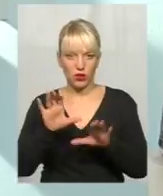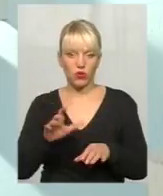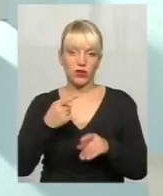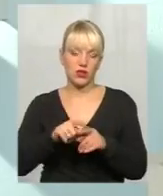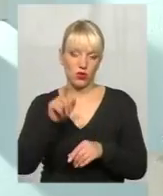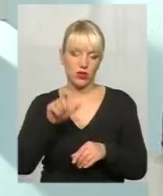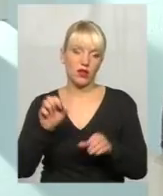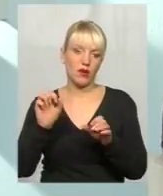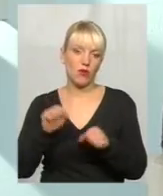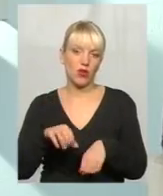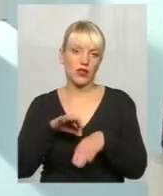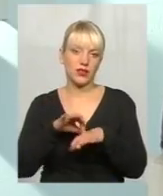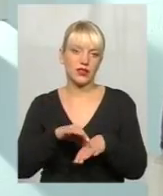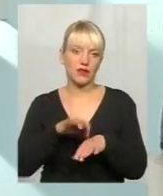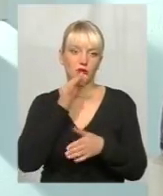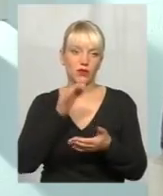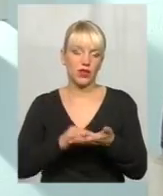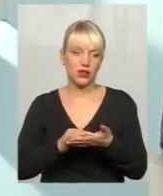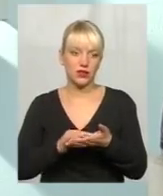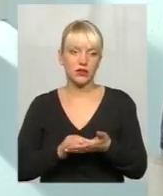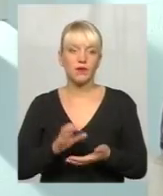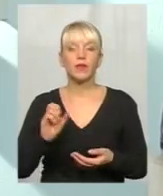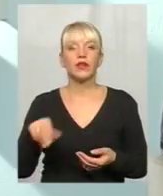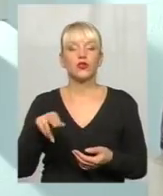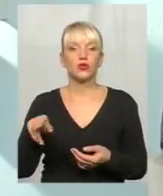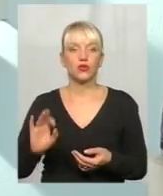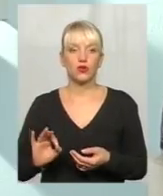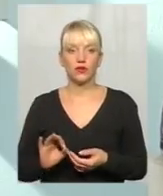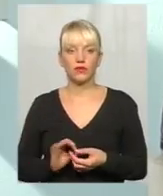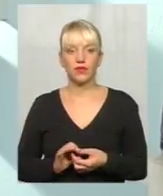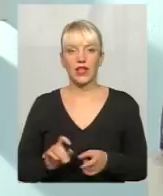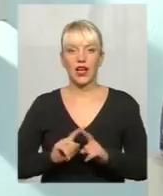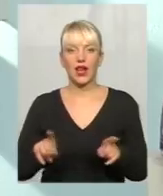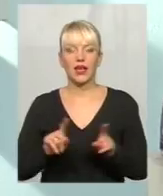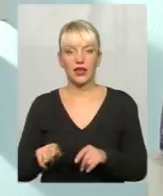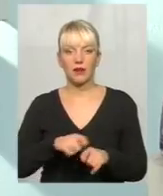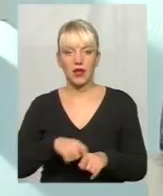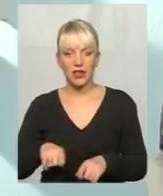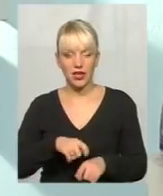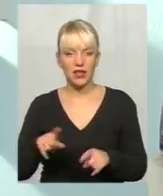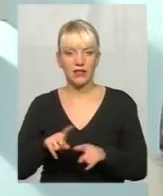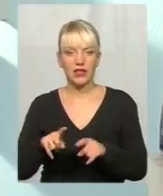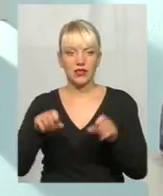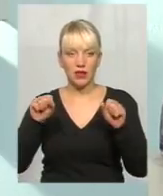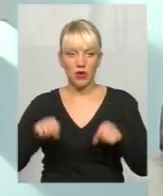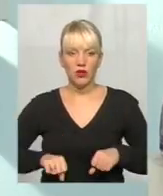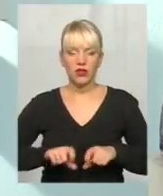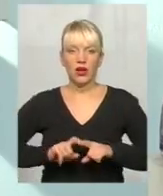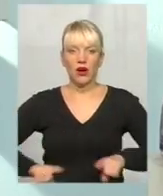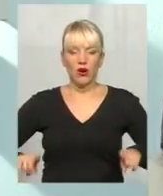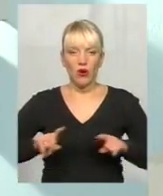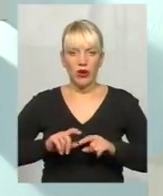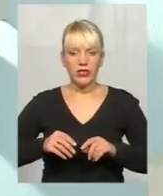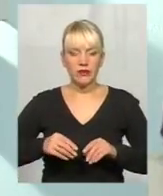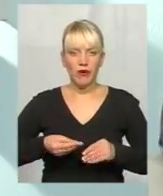цю відповідальність. Щодо агітматеріалів, які можуть розповсюдуватись